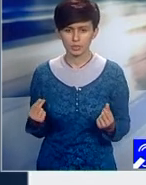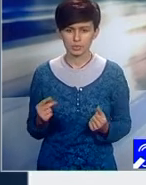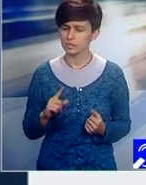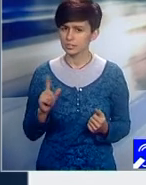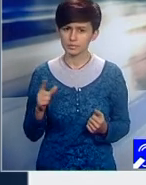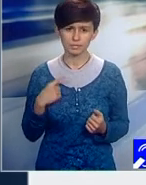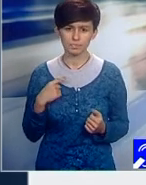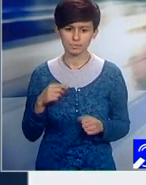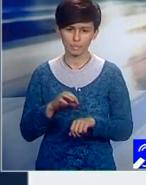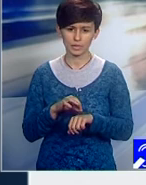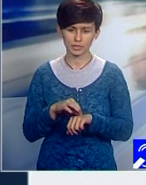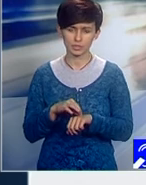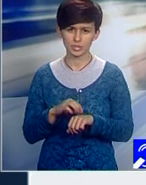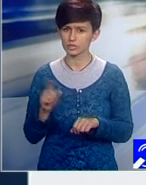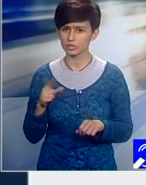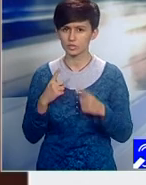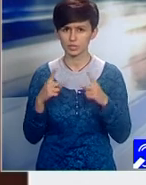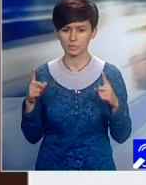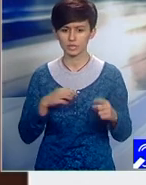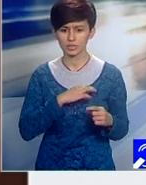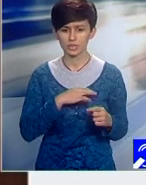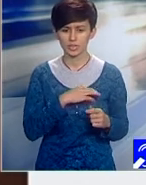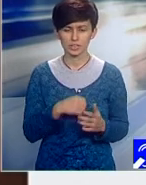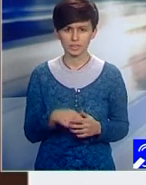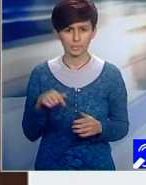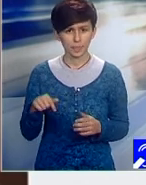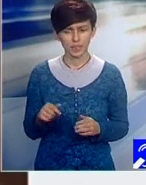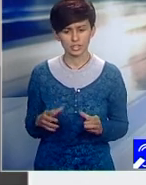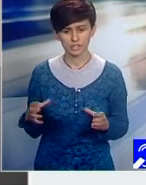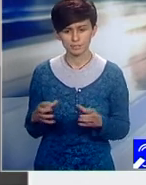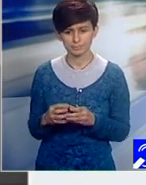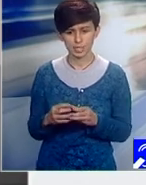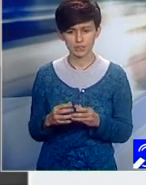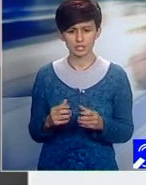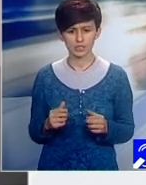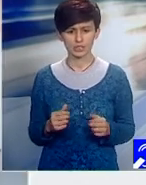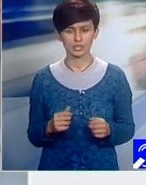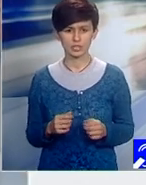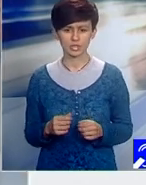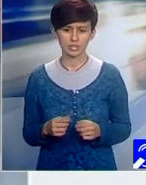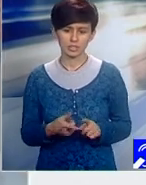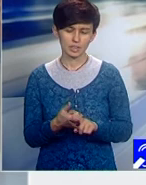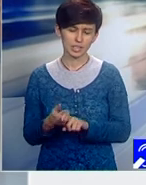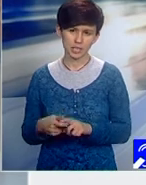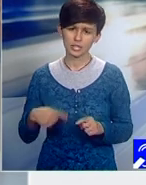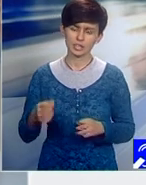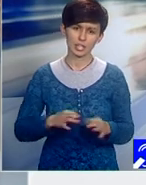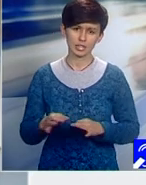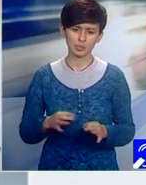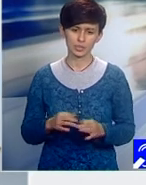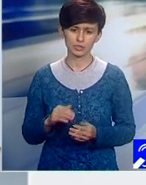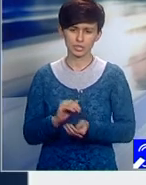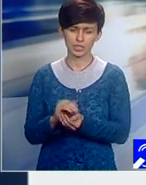nu sunt nici medici primari, nici cadre universitari. Această restricție, coroborată sigur cu alte măsuri, nu este menită decât să